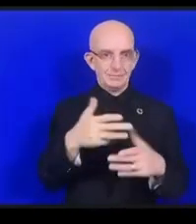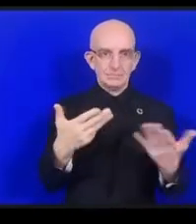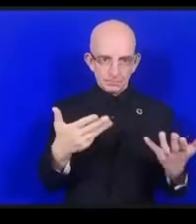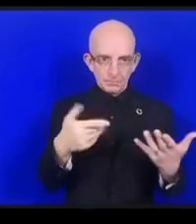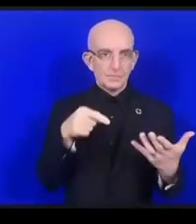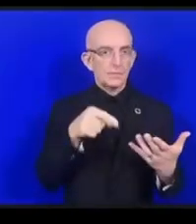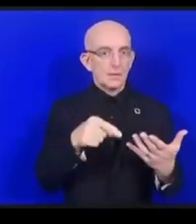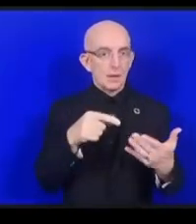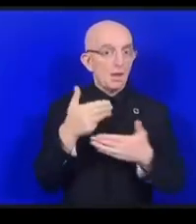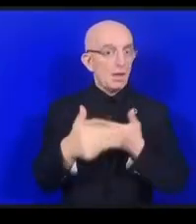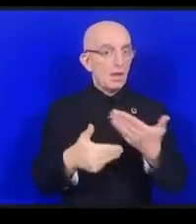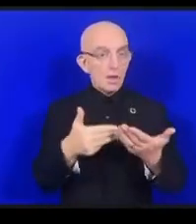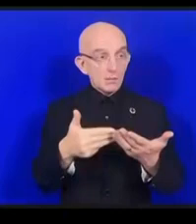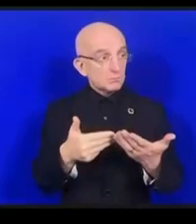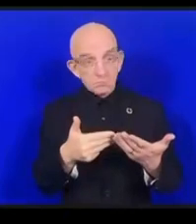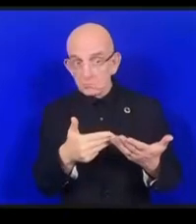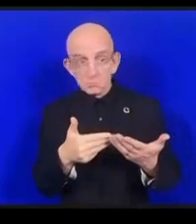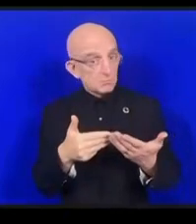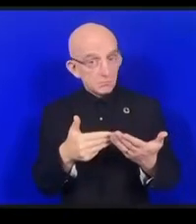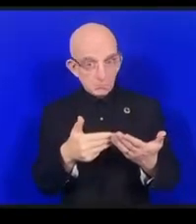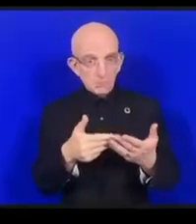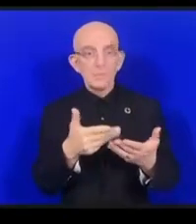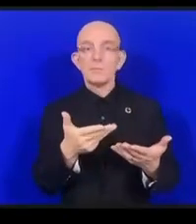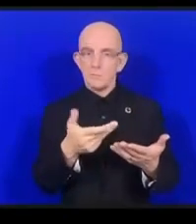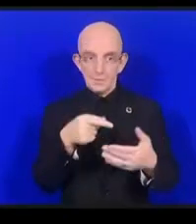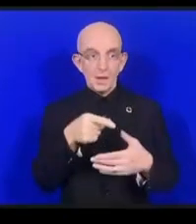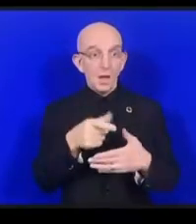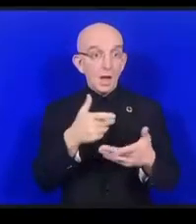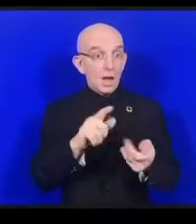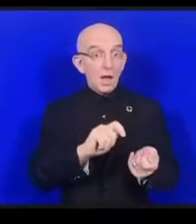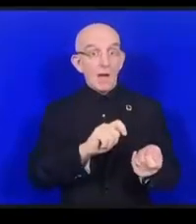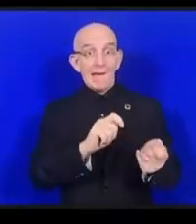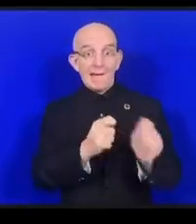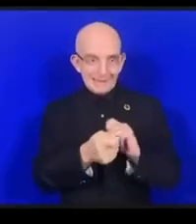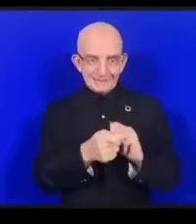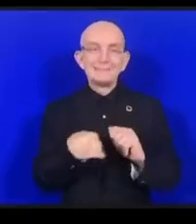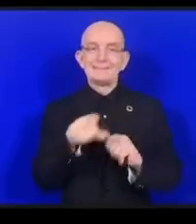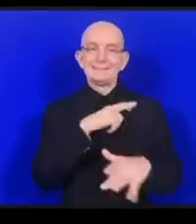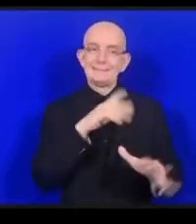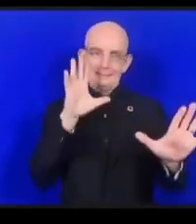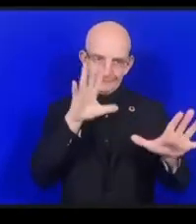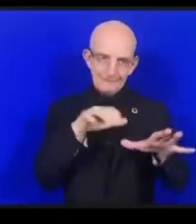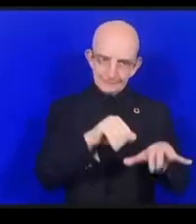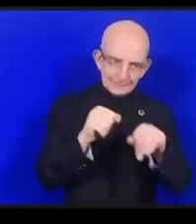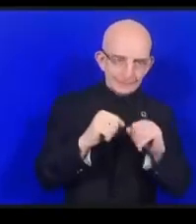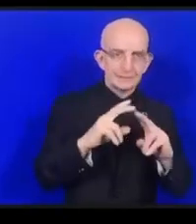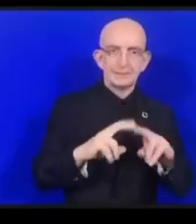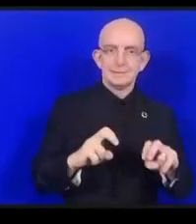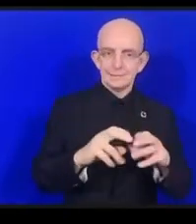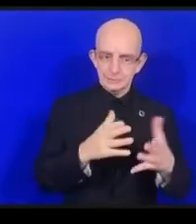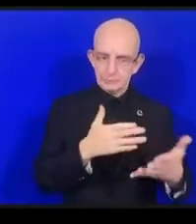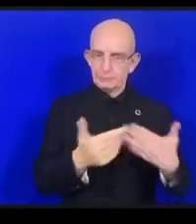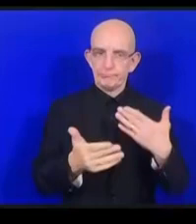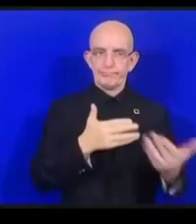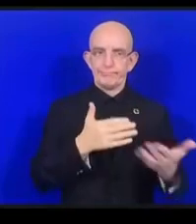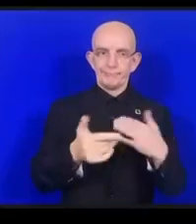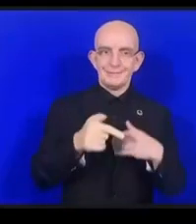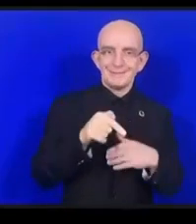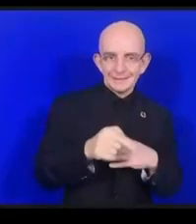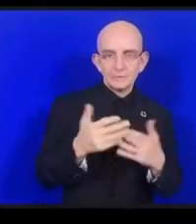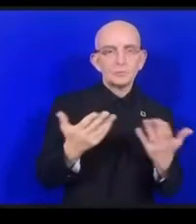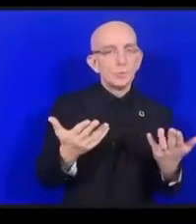的が低下したものを取り除けるかそういったことをダイナミックコアリッションが協議していますそして